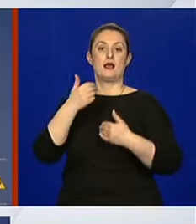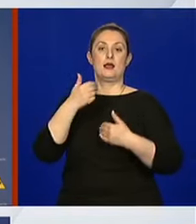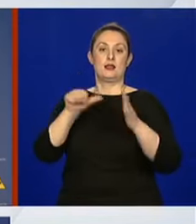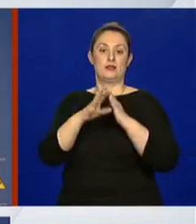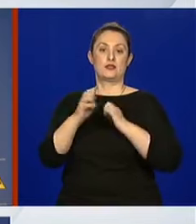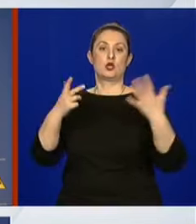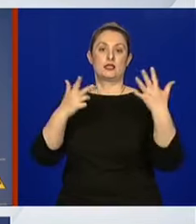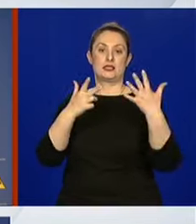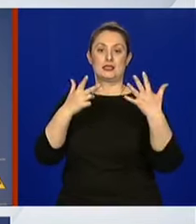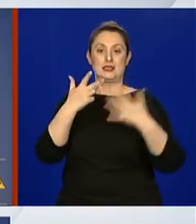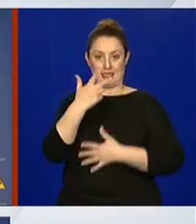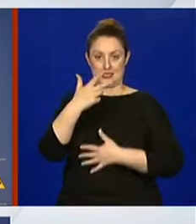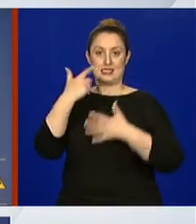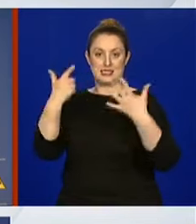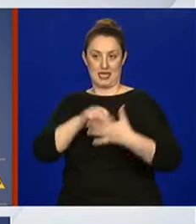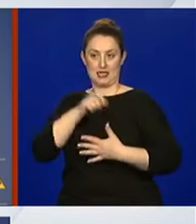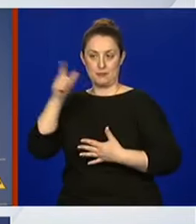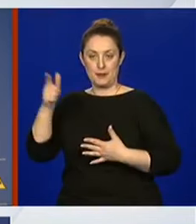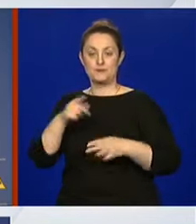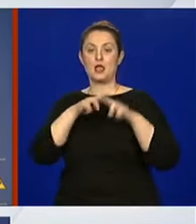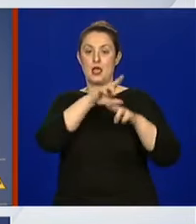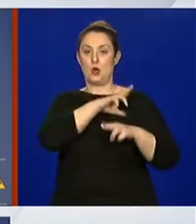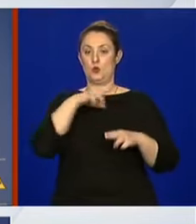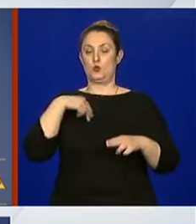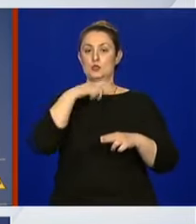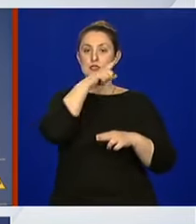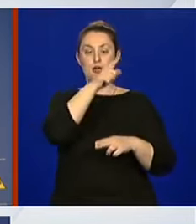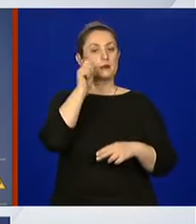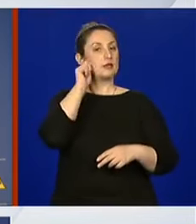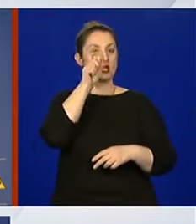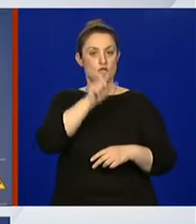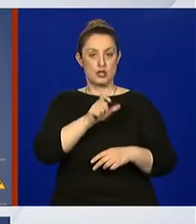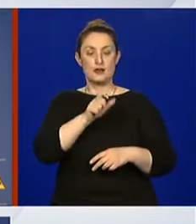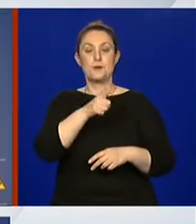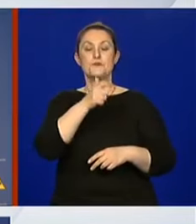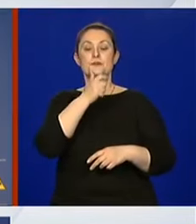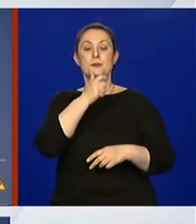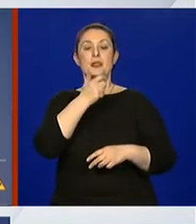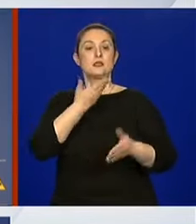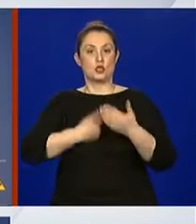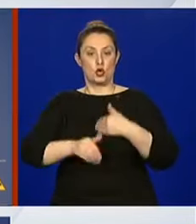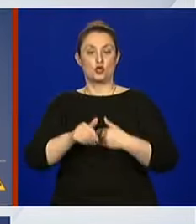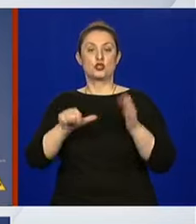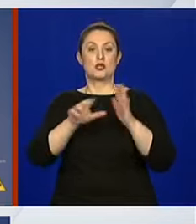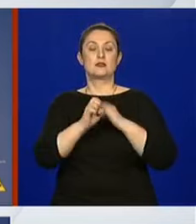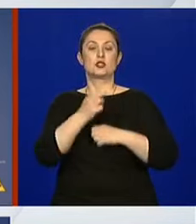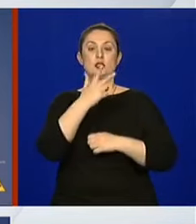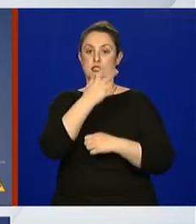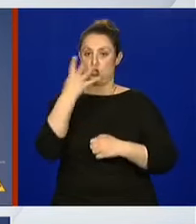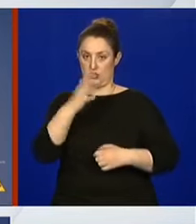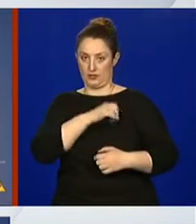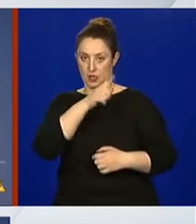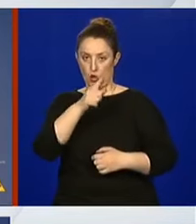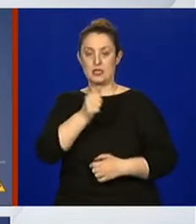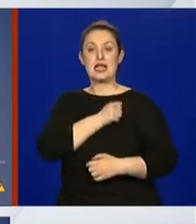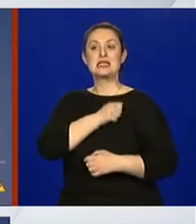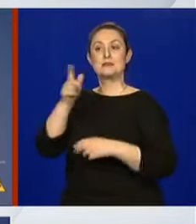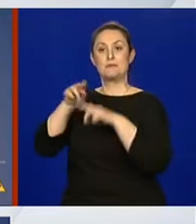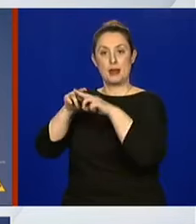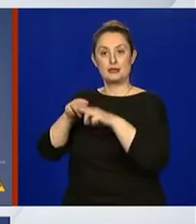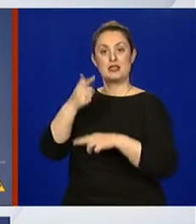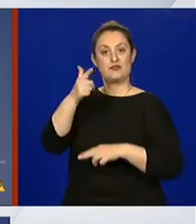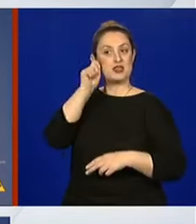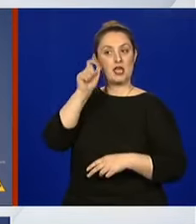u klinici za infektivne bolesti Fran Mihaljević ženska osoba 34. godište, i u KBC u Split dvije ženske